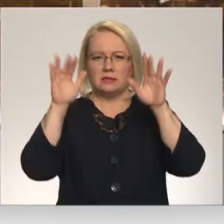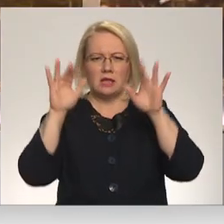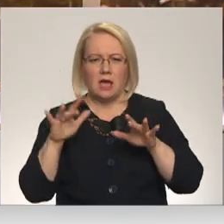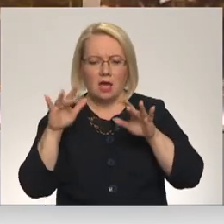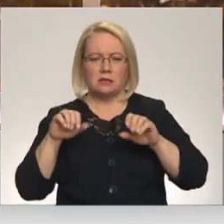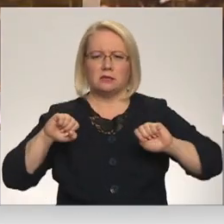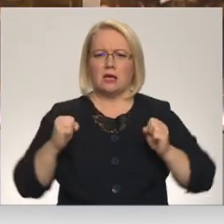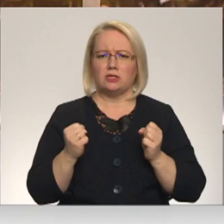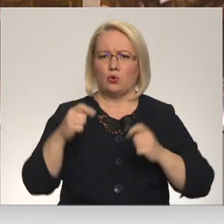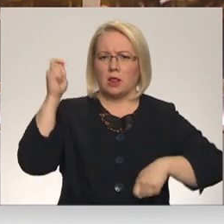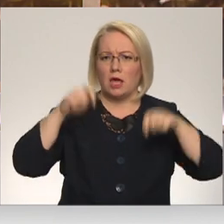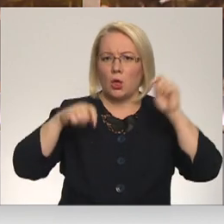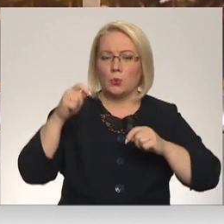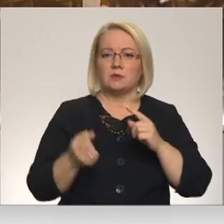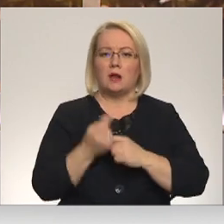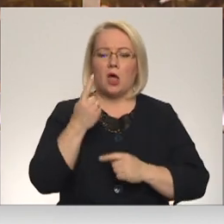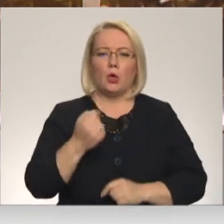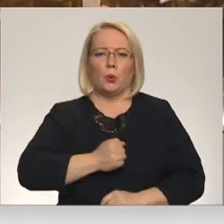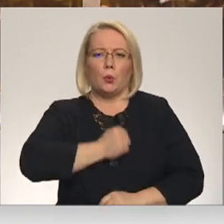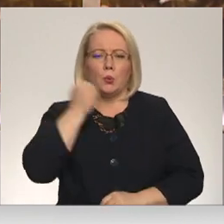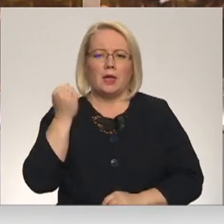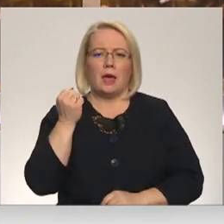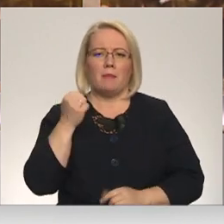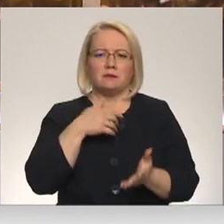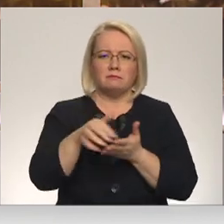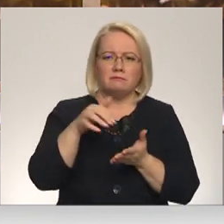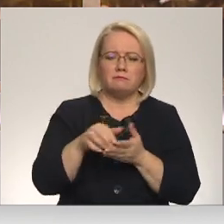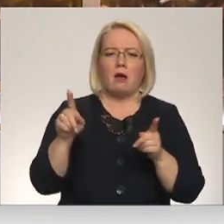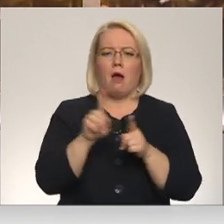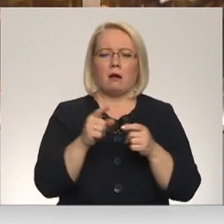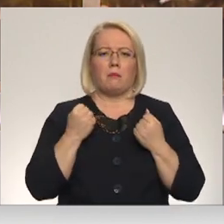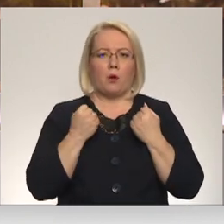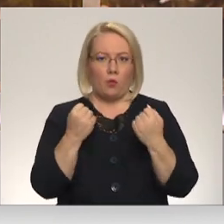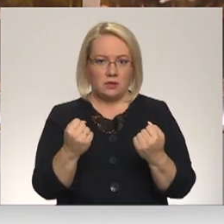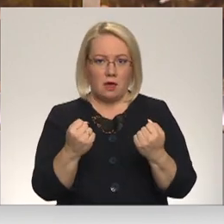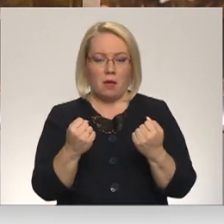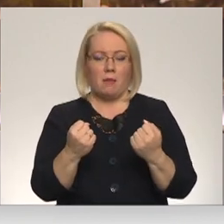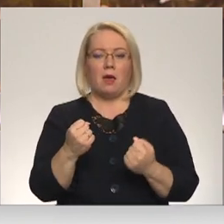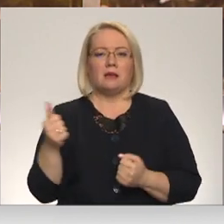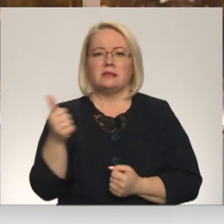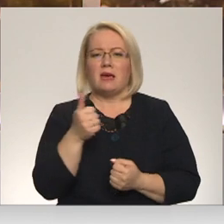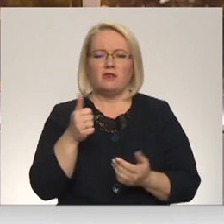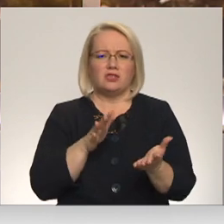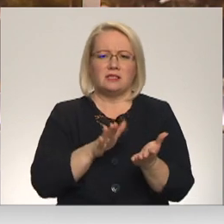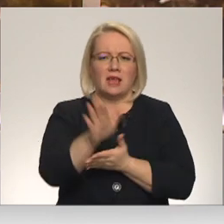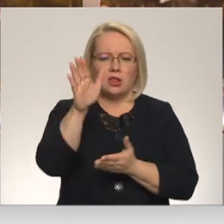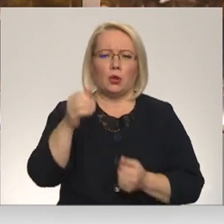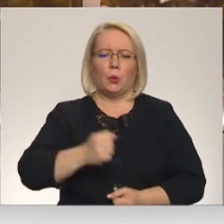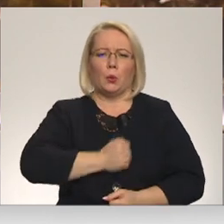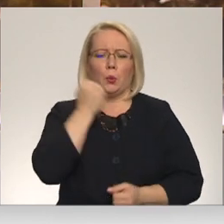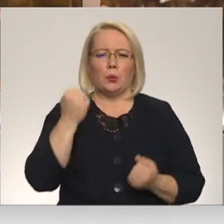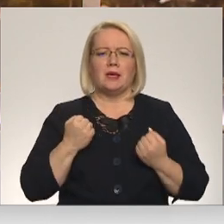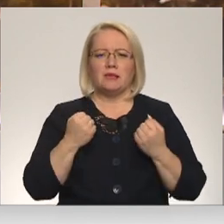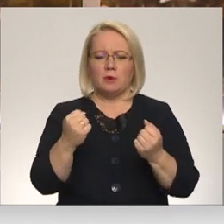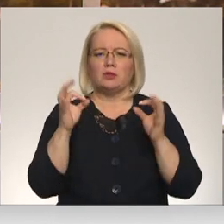sasaustošais lietus rada grūtības pārvietoties gan gājējiem, gan autobraucējiem. Sevišķi slidana un grūti izbraucām